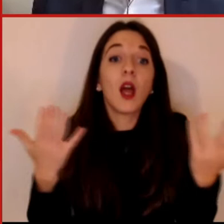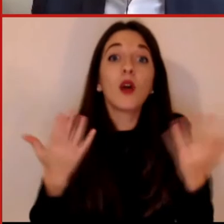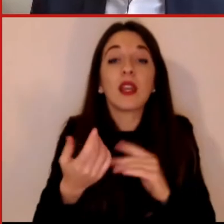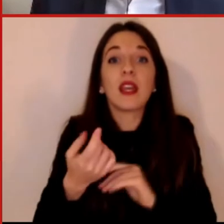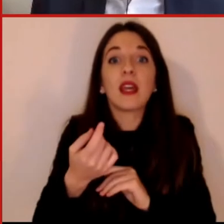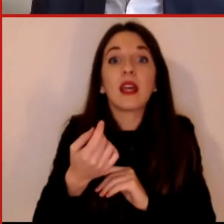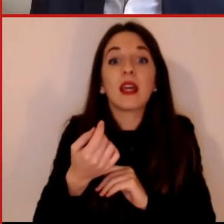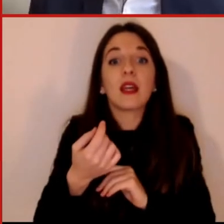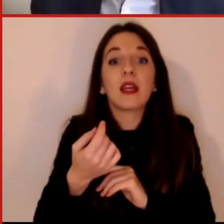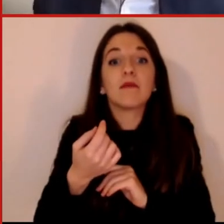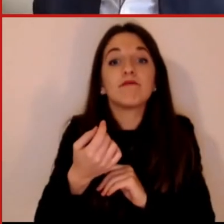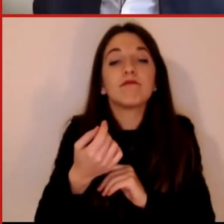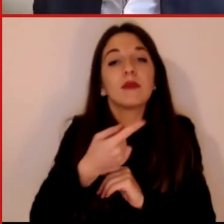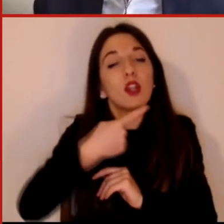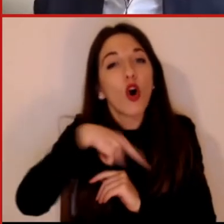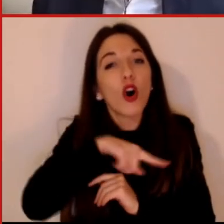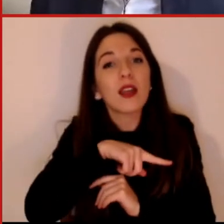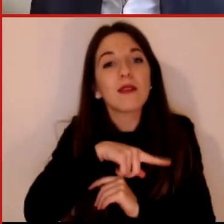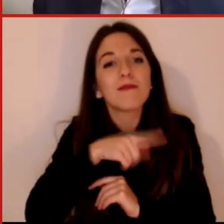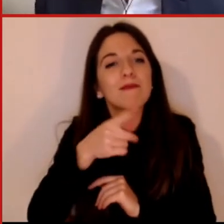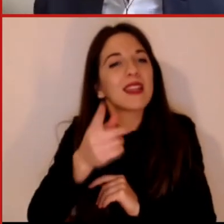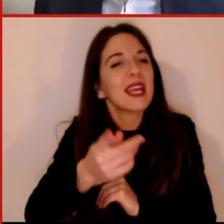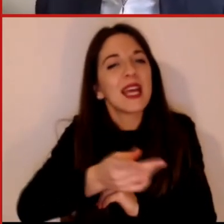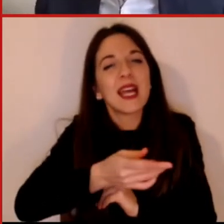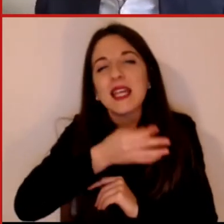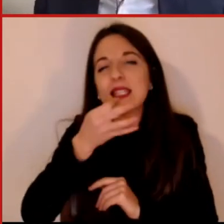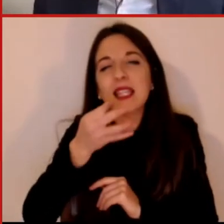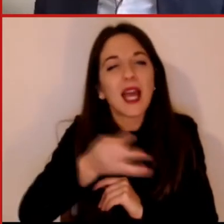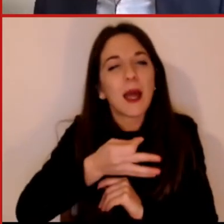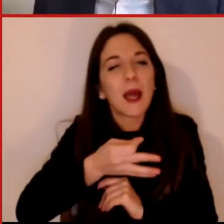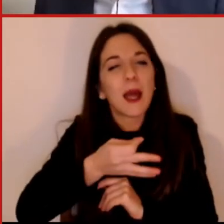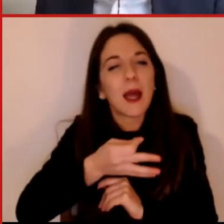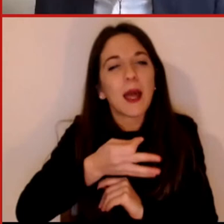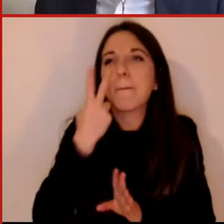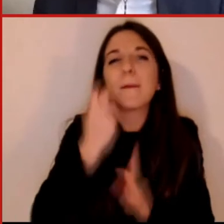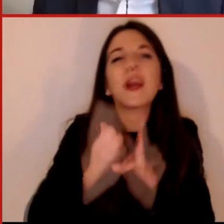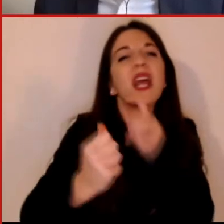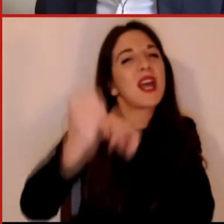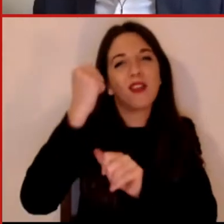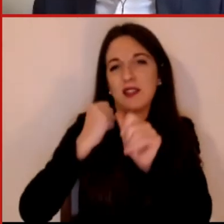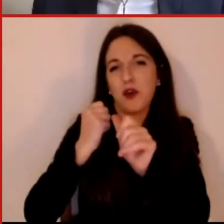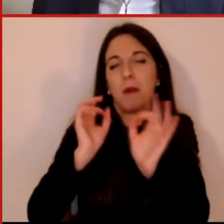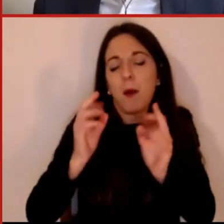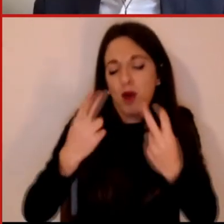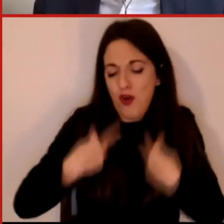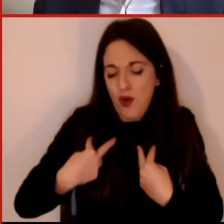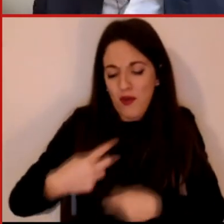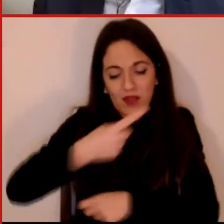ora in costanti predizioni e suggerimenti, cioè la nostra vita è già